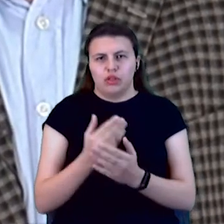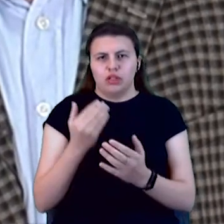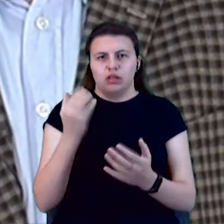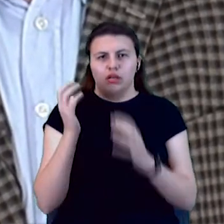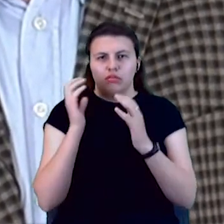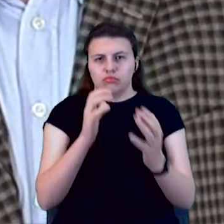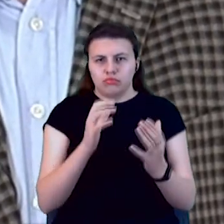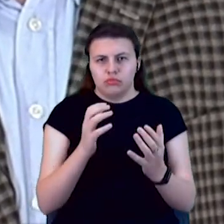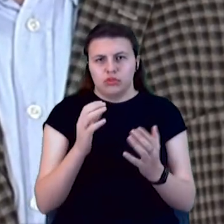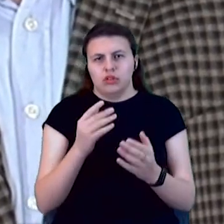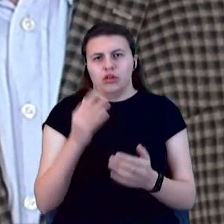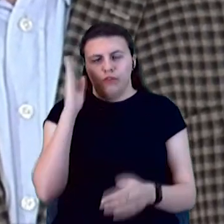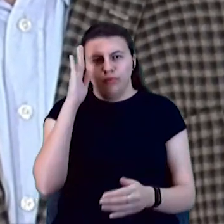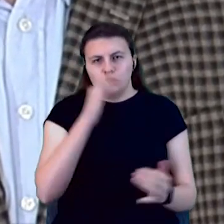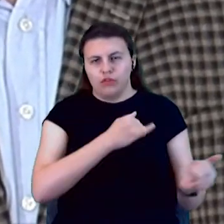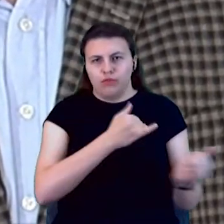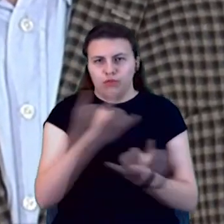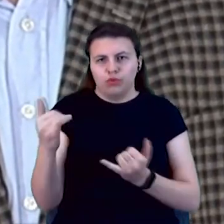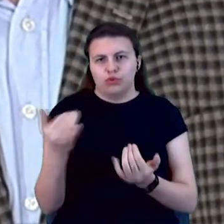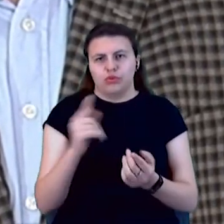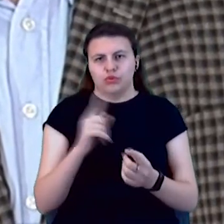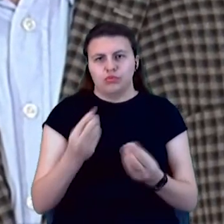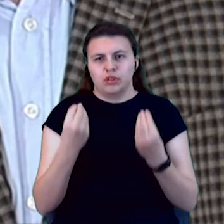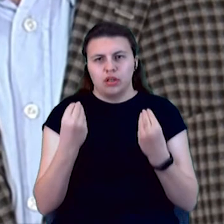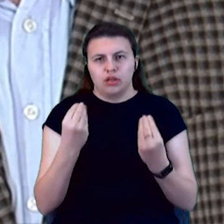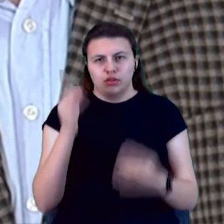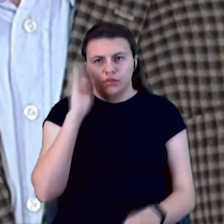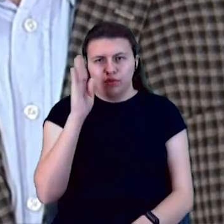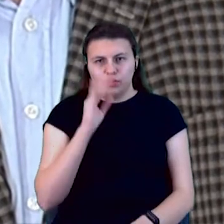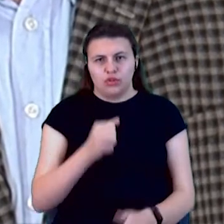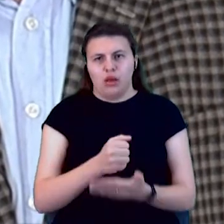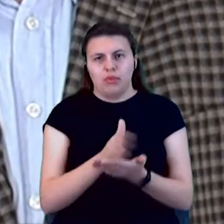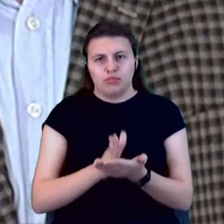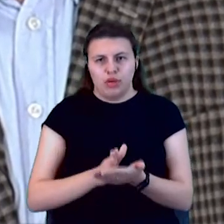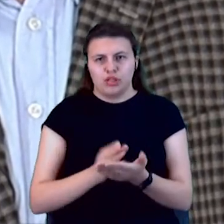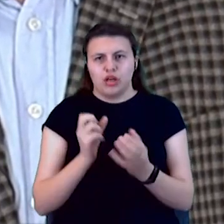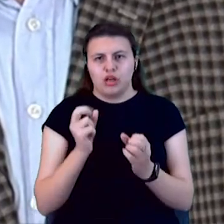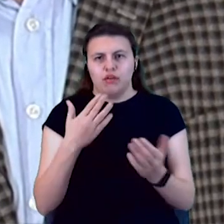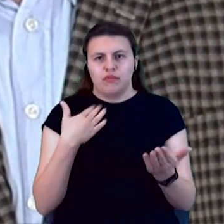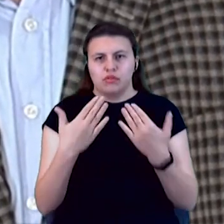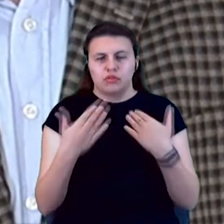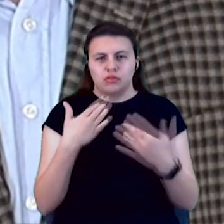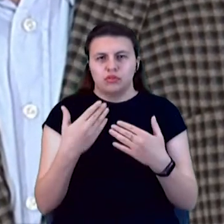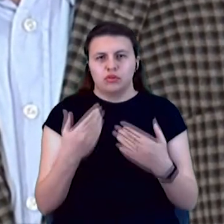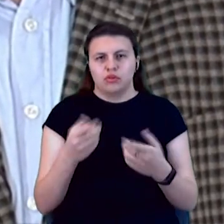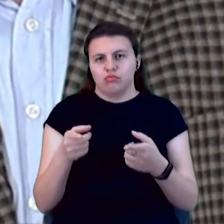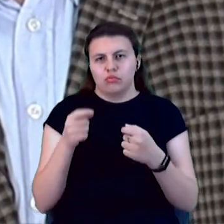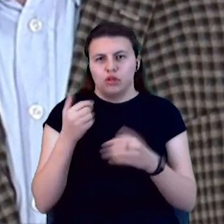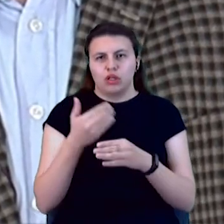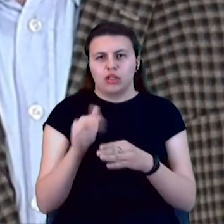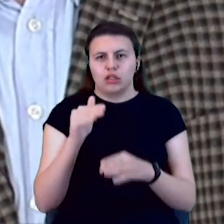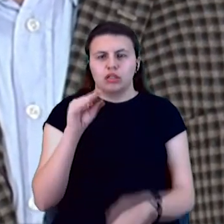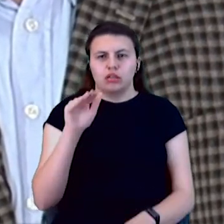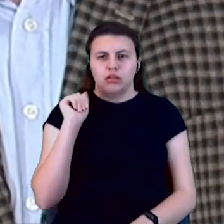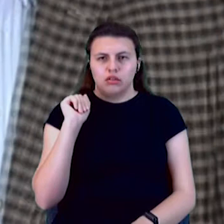аби містян забезпечувати якісною водою. Як ви ставитесь до залучення кредитних коштів на ремонт